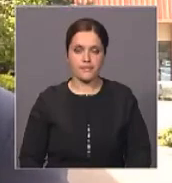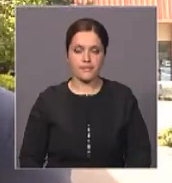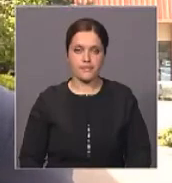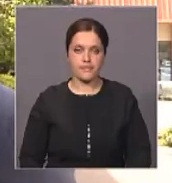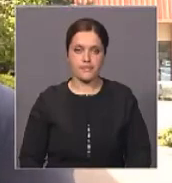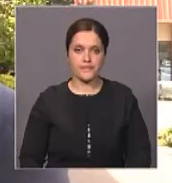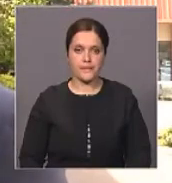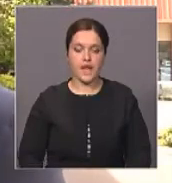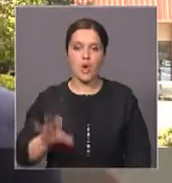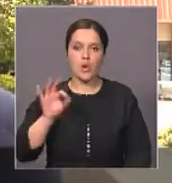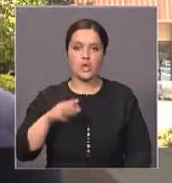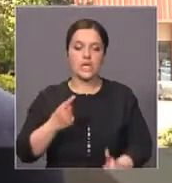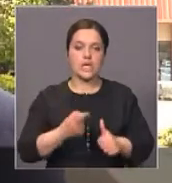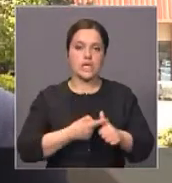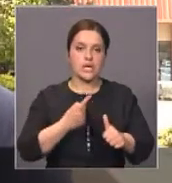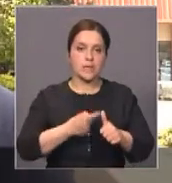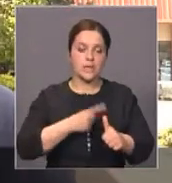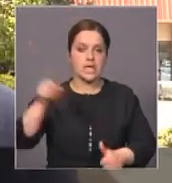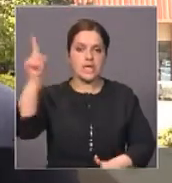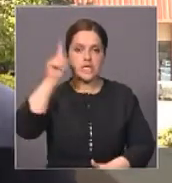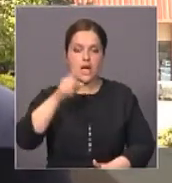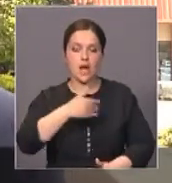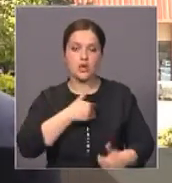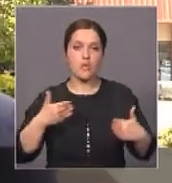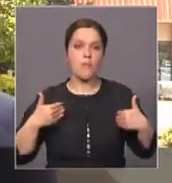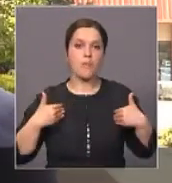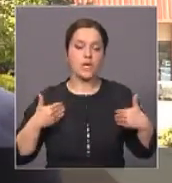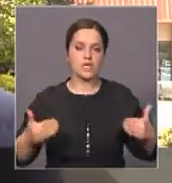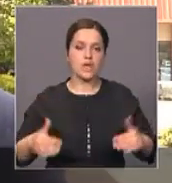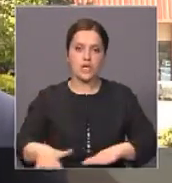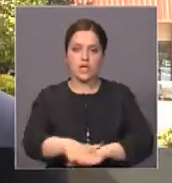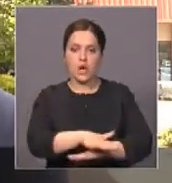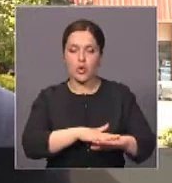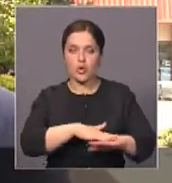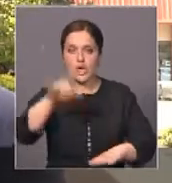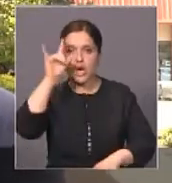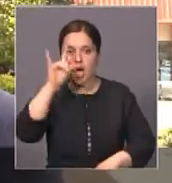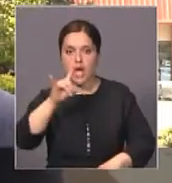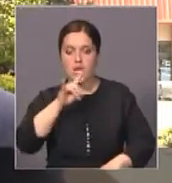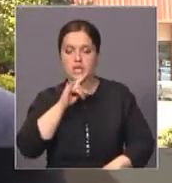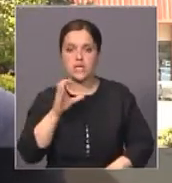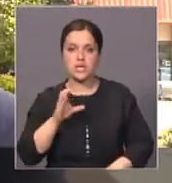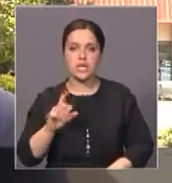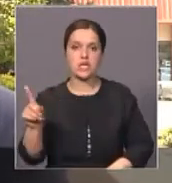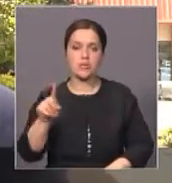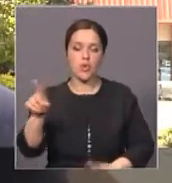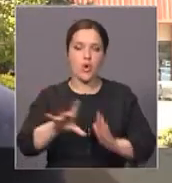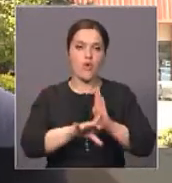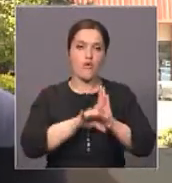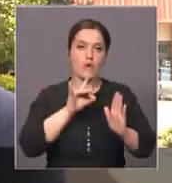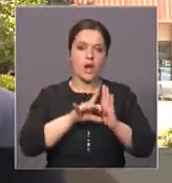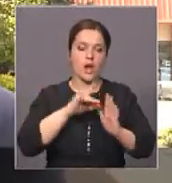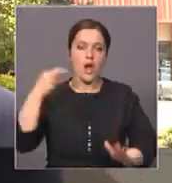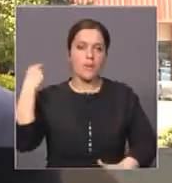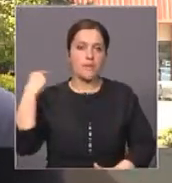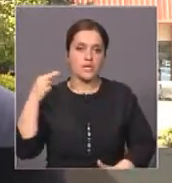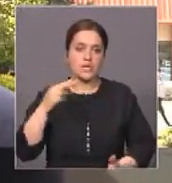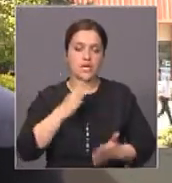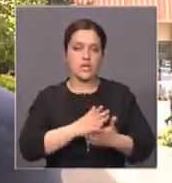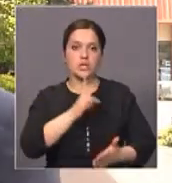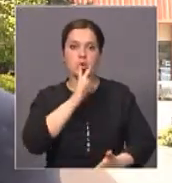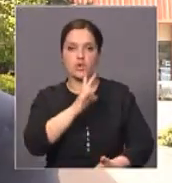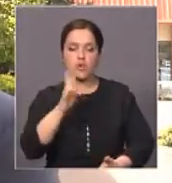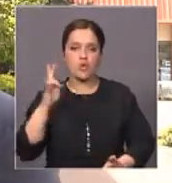От имени государства Израиля хочу поздравить граждан Казахстана с тем, что они выбрали своим президентом Нурсултана Назарбаева. Я